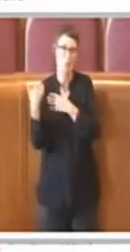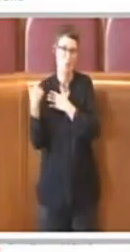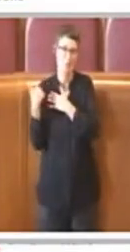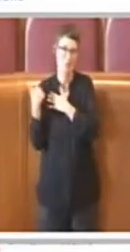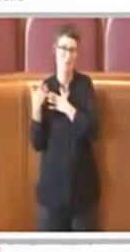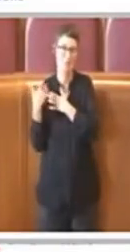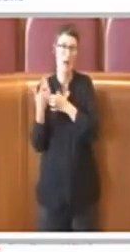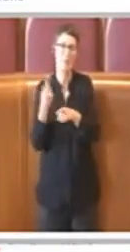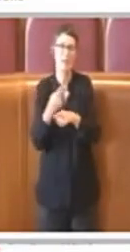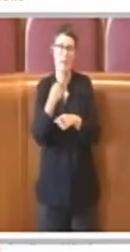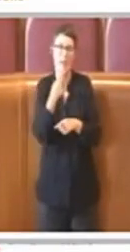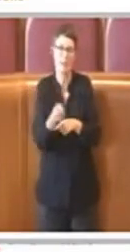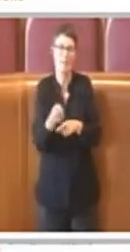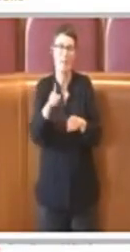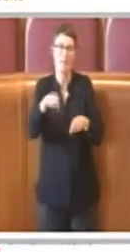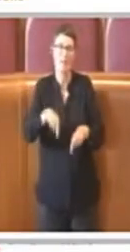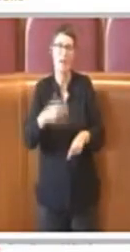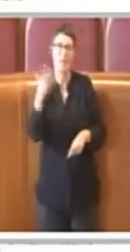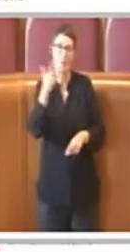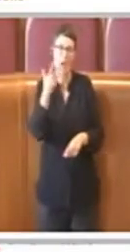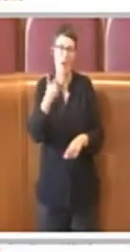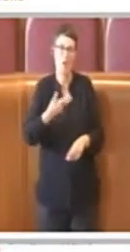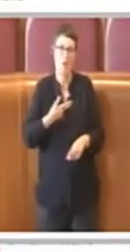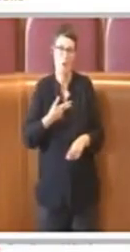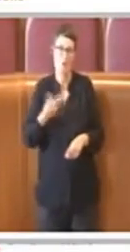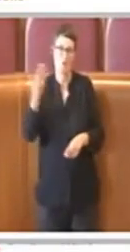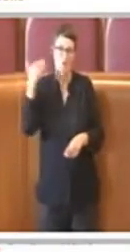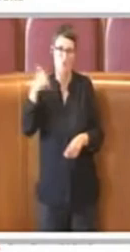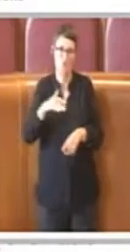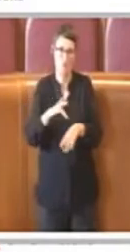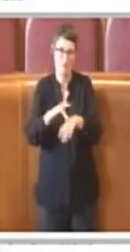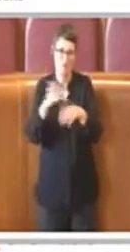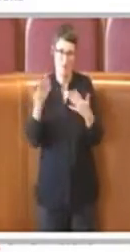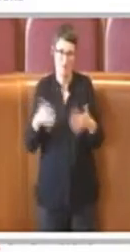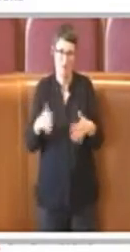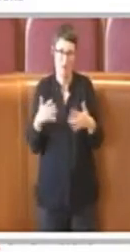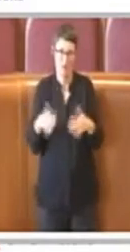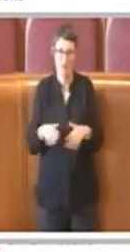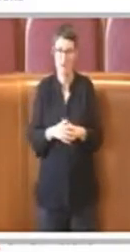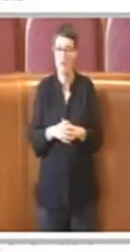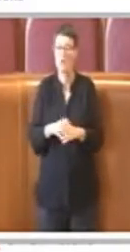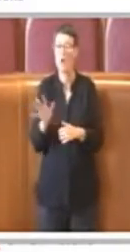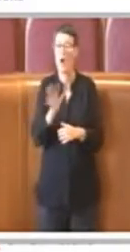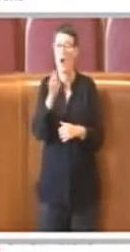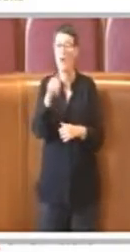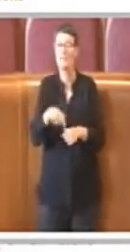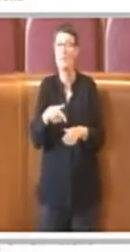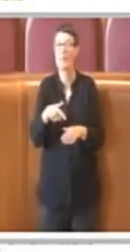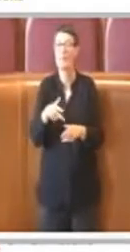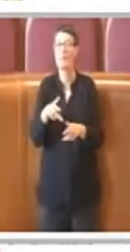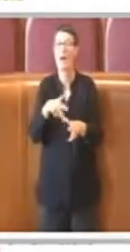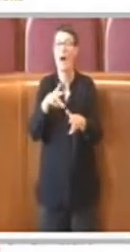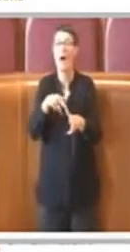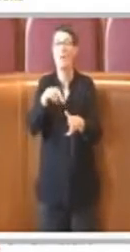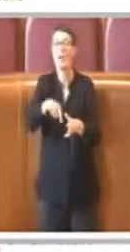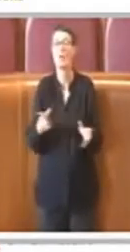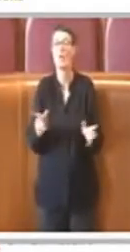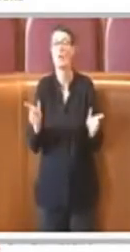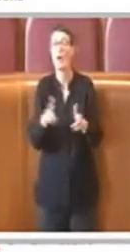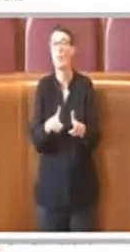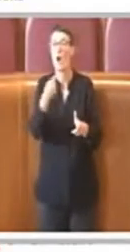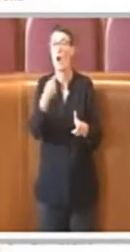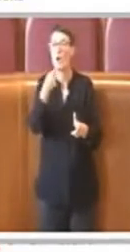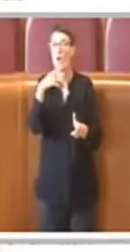non fosse successo nulla o addirittura dalla narrazione che ho sentito poco fa, sembra che questa ferrovia l'ha chiusa il Movimento 5 Stelle, onestamente e